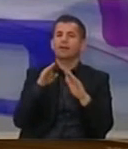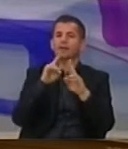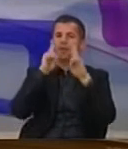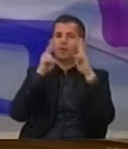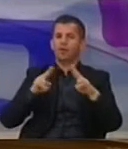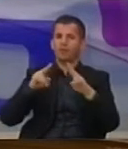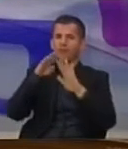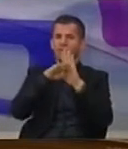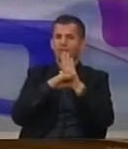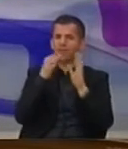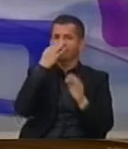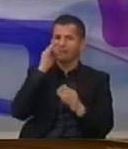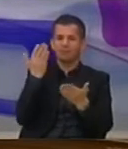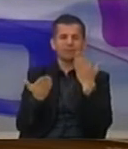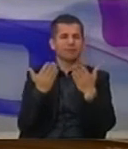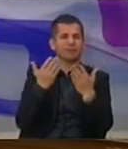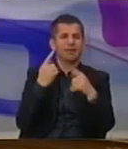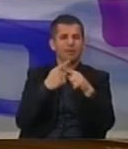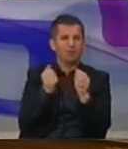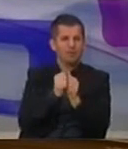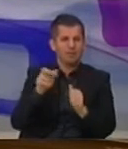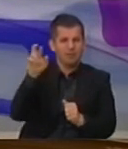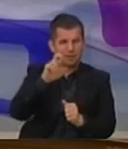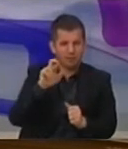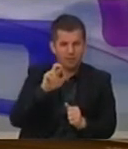ndërkontare dhe vendëve të rajonit që dhe të bashkimit e Europian.